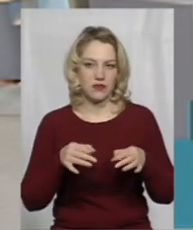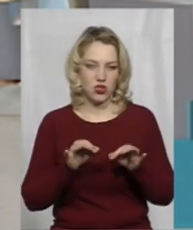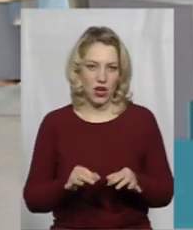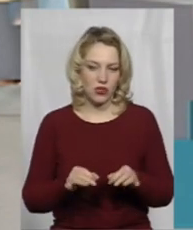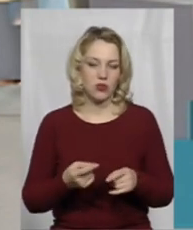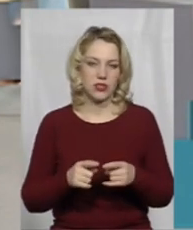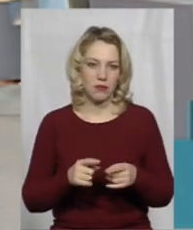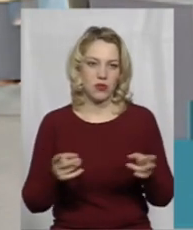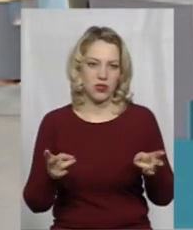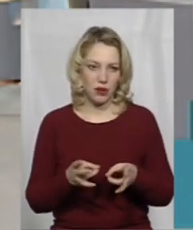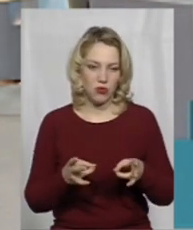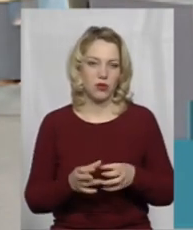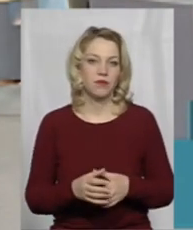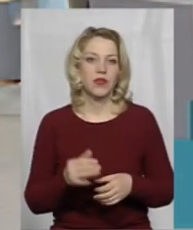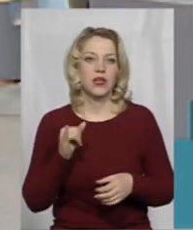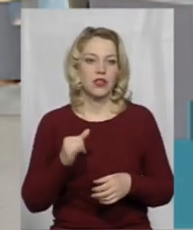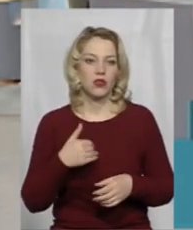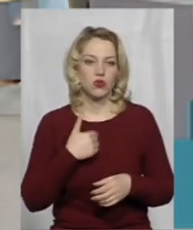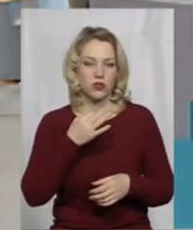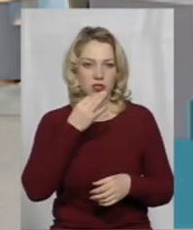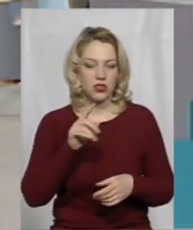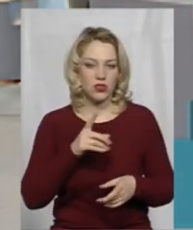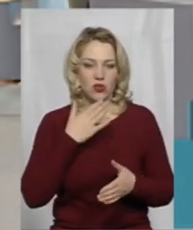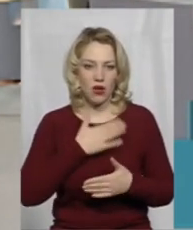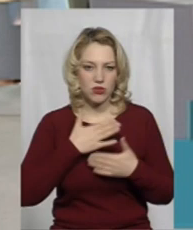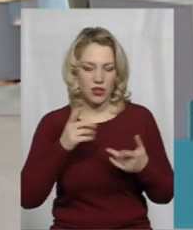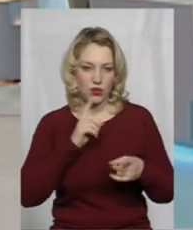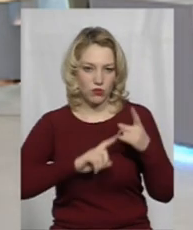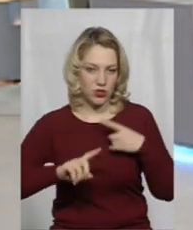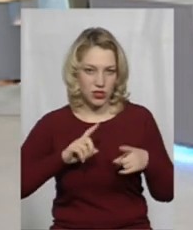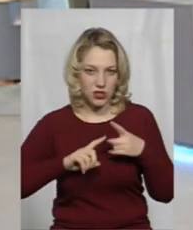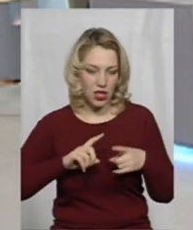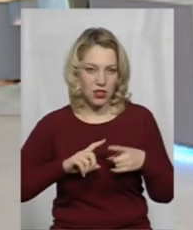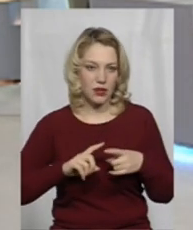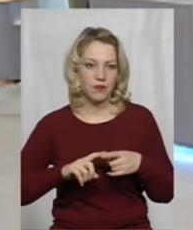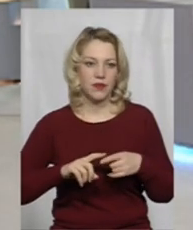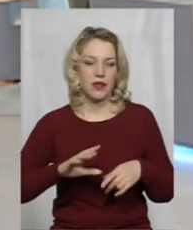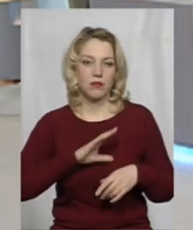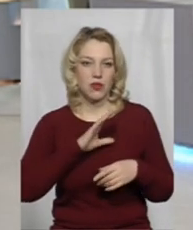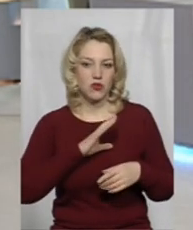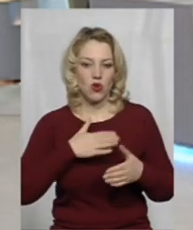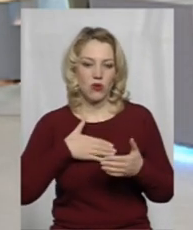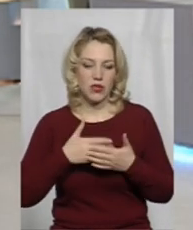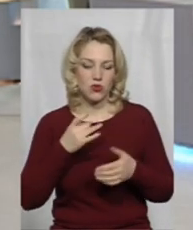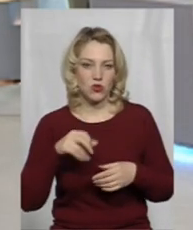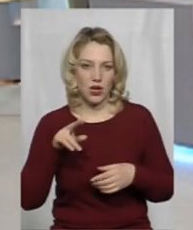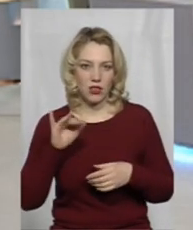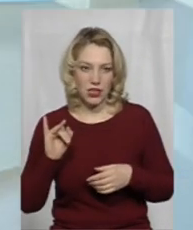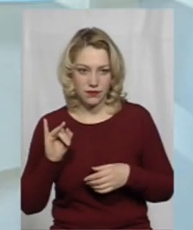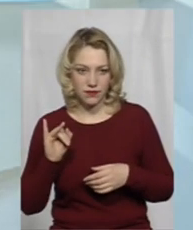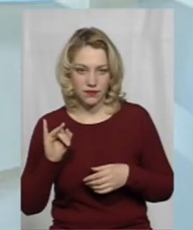звичайно, доцільно. І я хочу сказати, що на останньому засіданні бувшої громадської ради